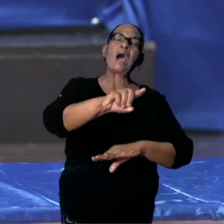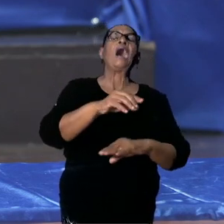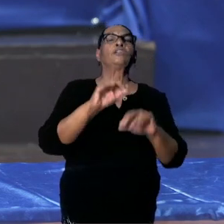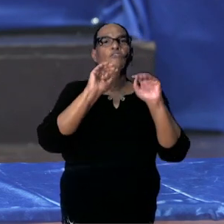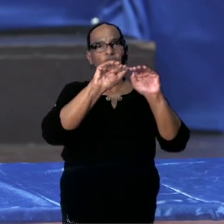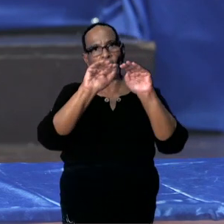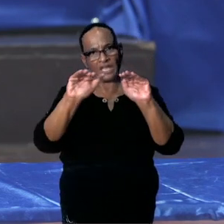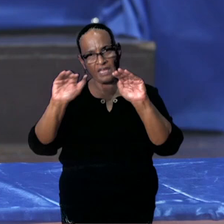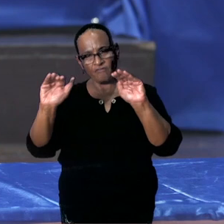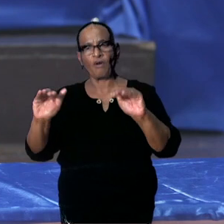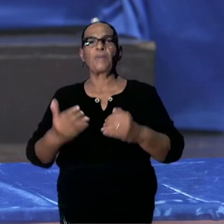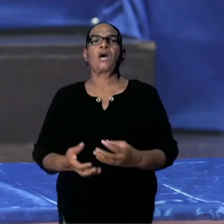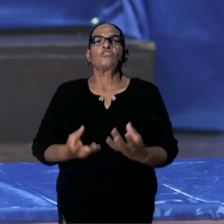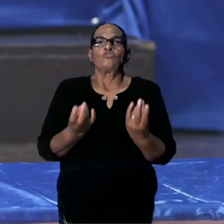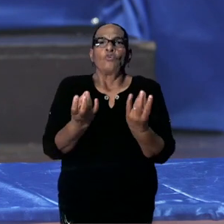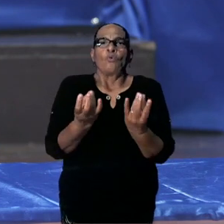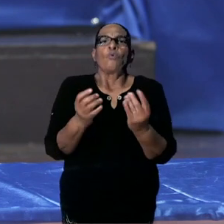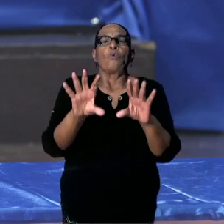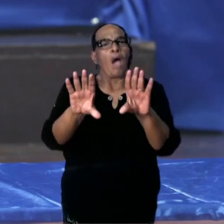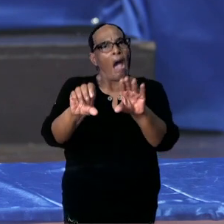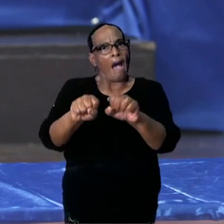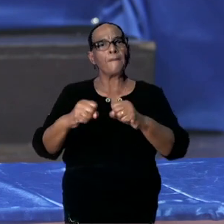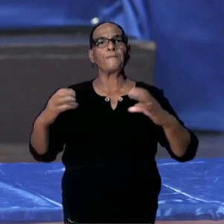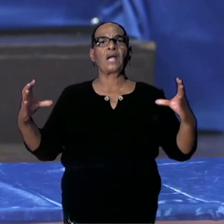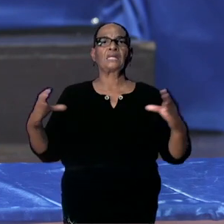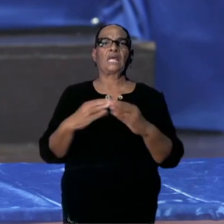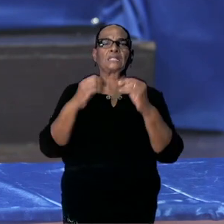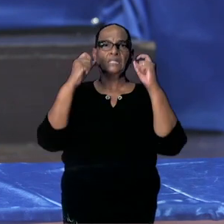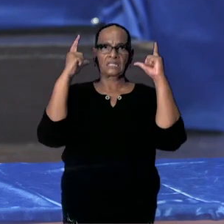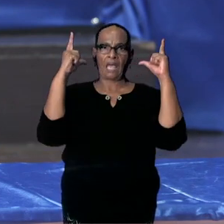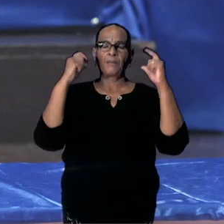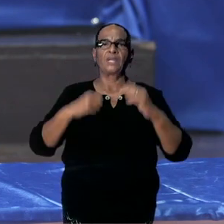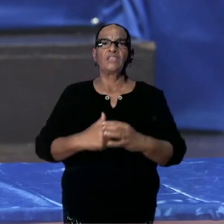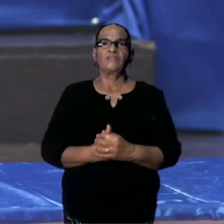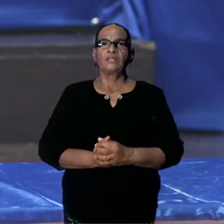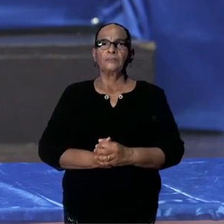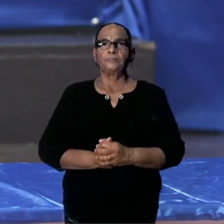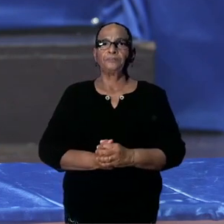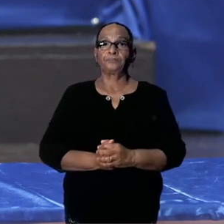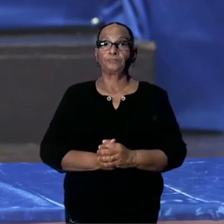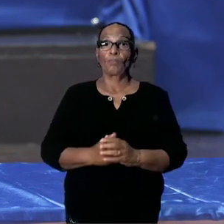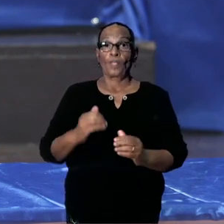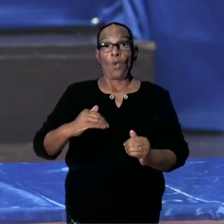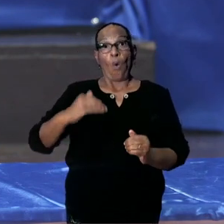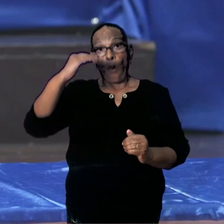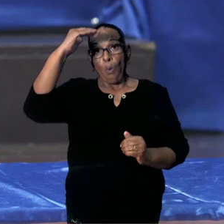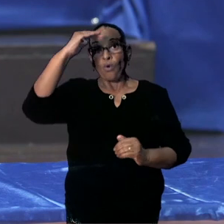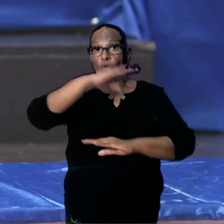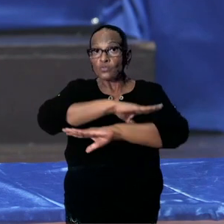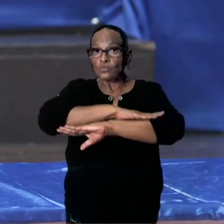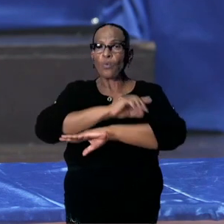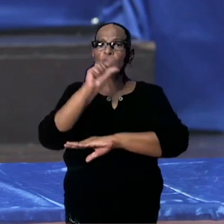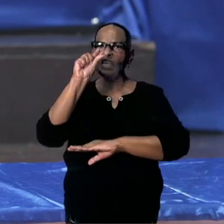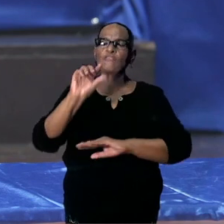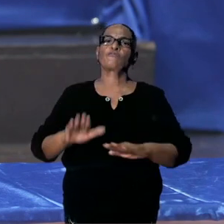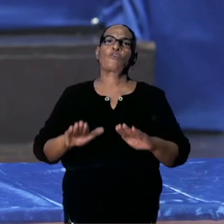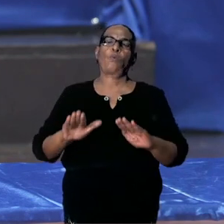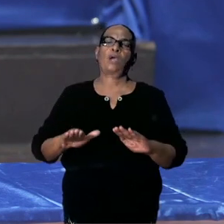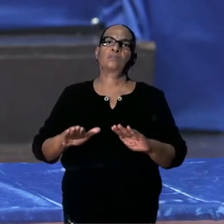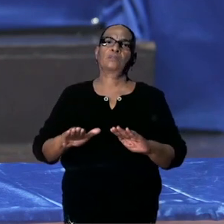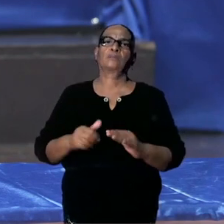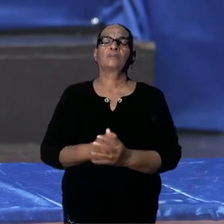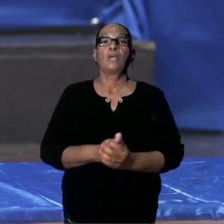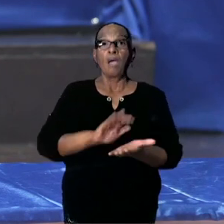bekendmakingen en instructies aan de samenleving zal doorspelen. De markten mogen open